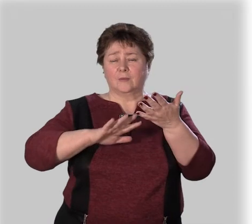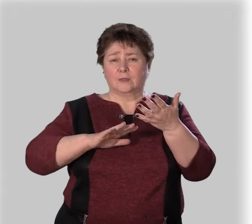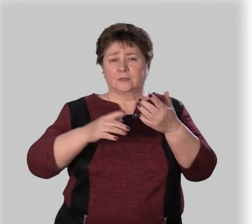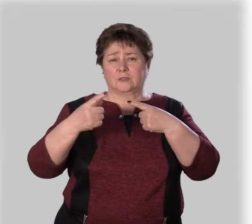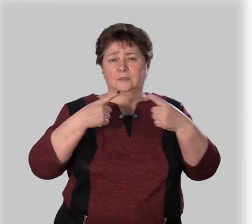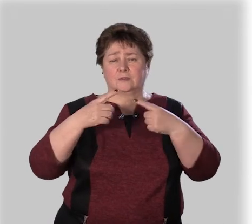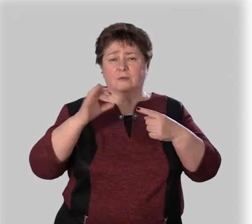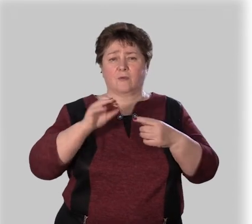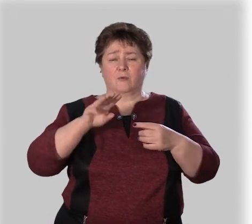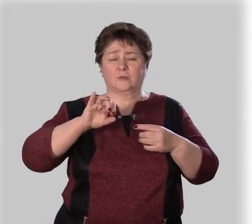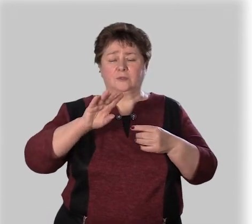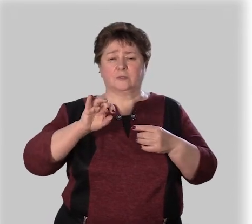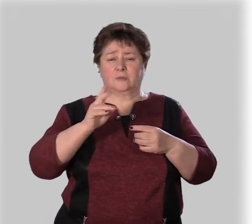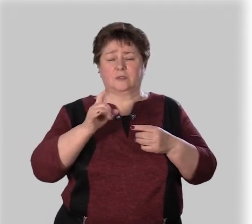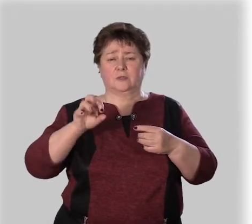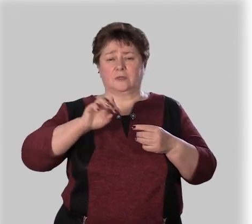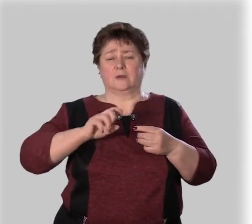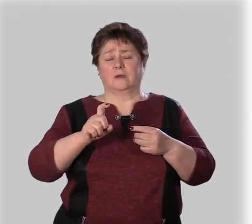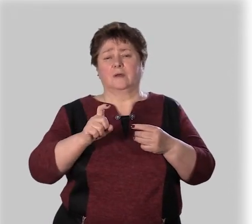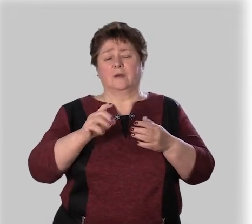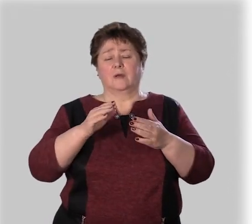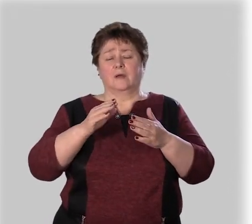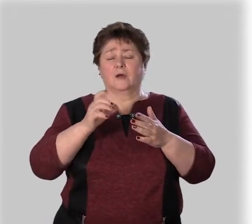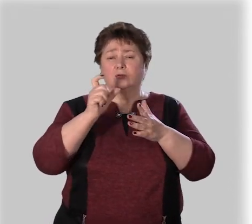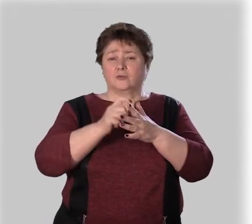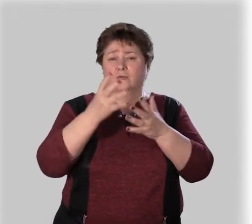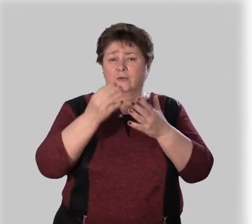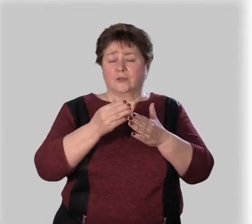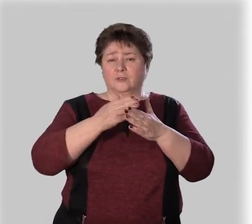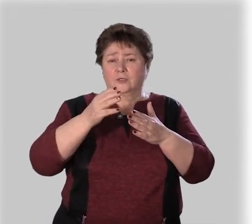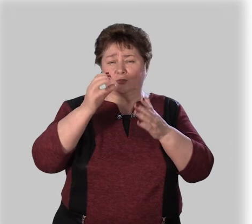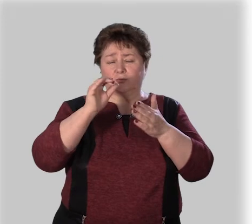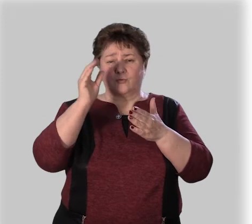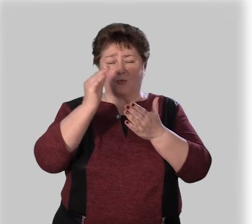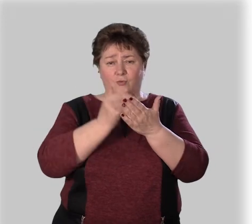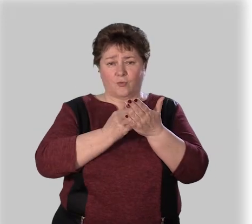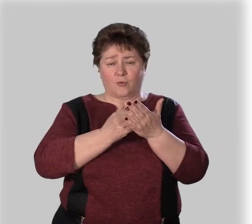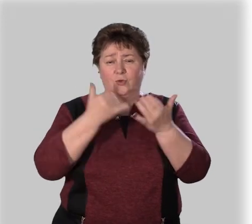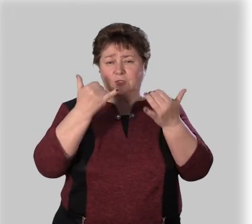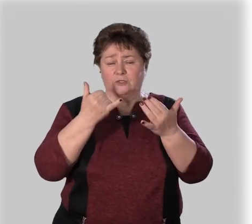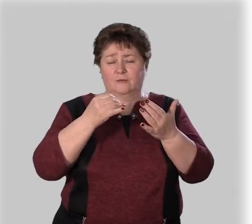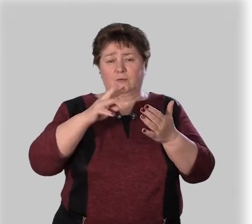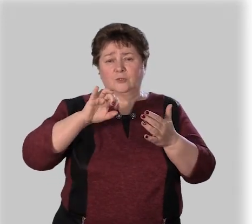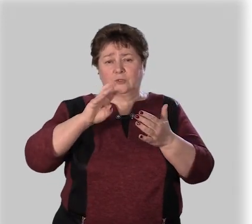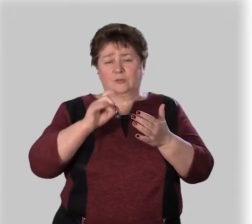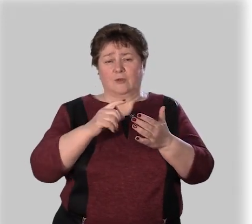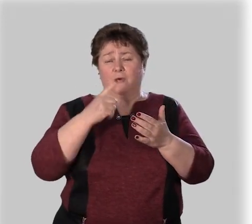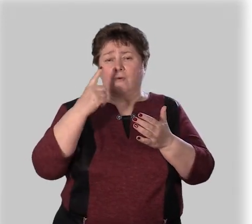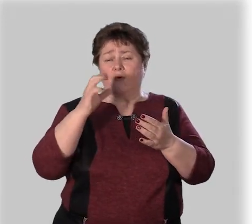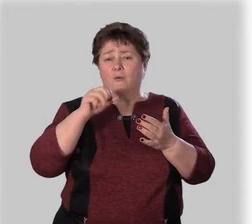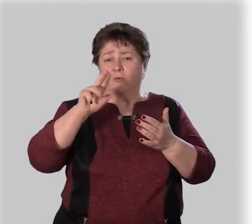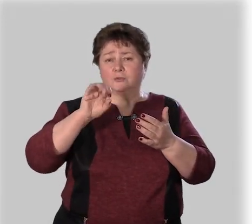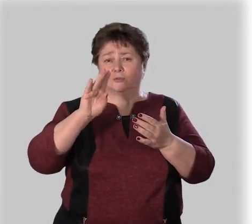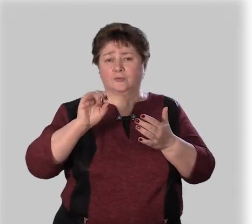Продолжаем разговор о местоимениях. В рубрике «Слово дня» у нас сегодня местоимение